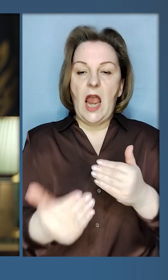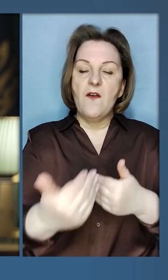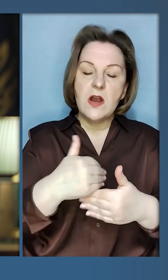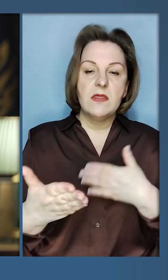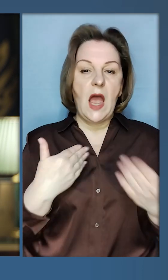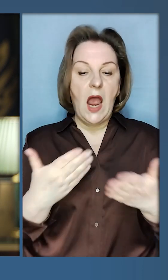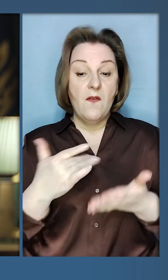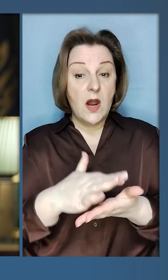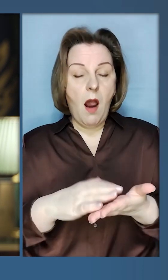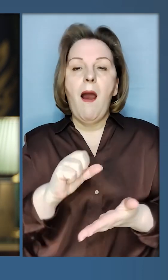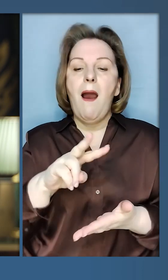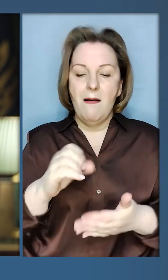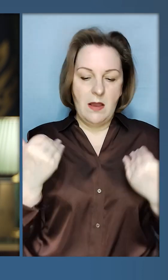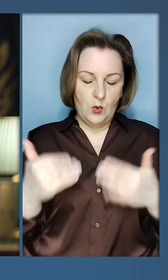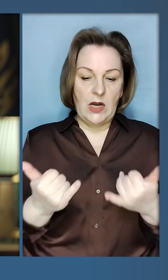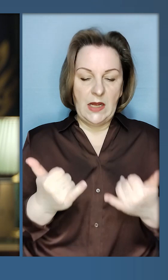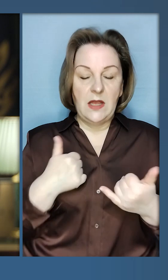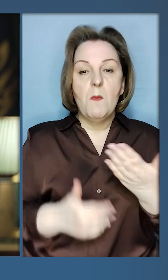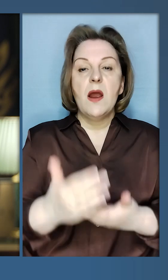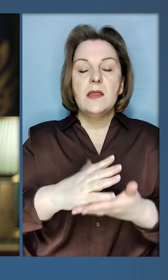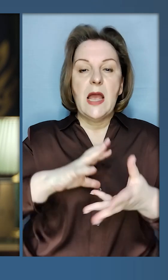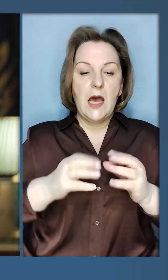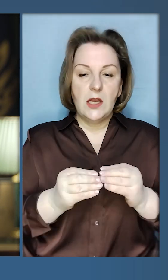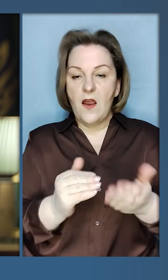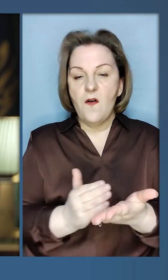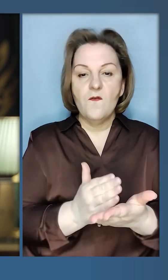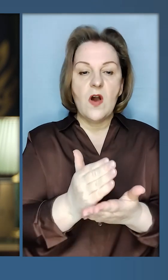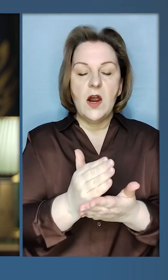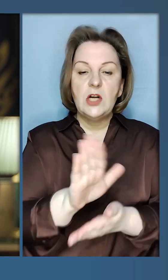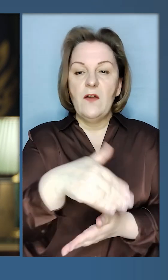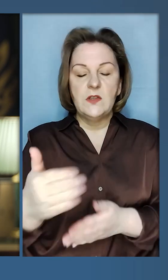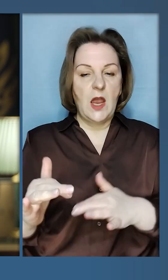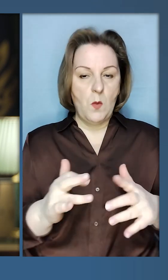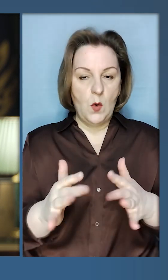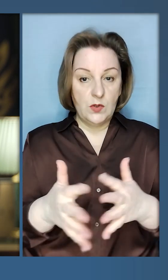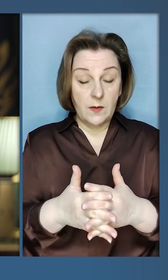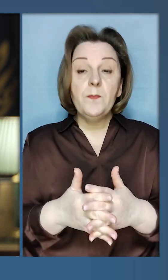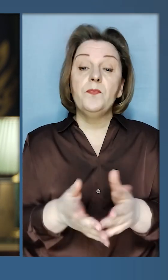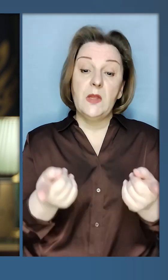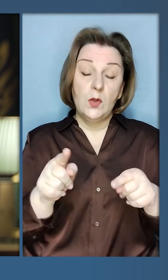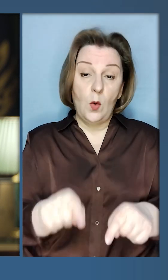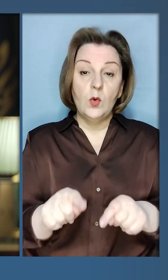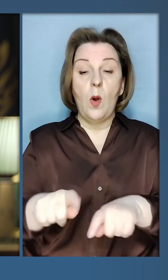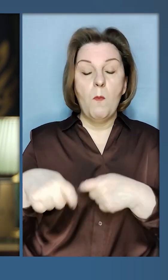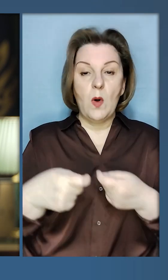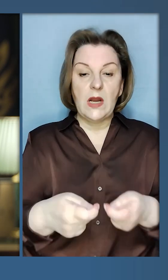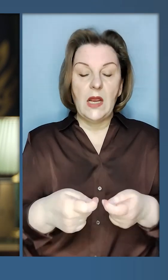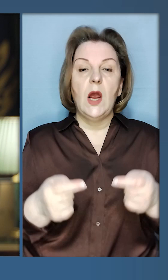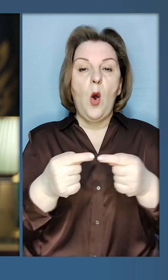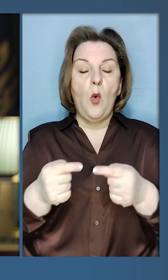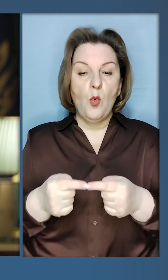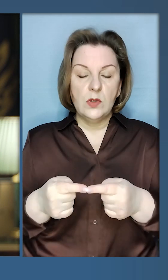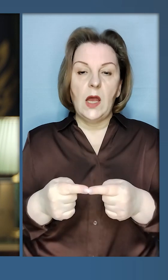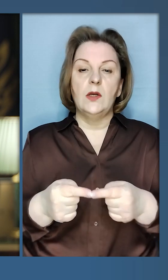візитів та відносин, але вже зараз ми нарешті вийшли на взаємодію. І це, до речі, приносить